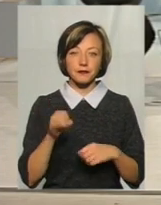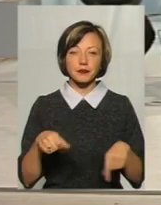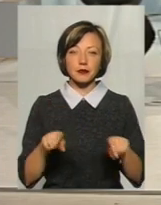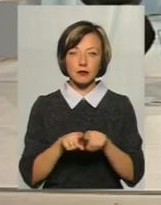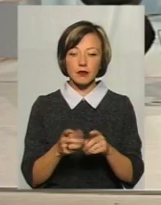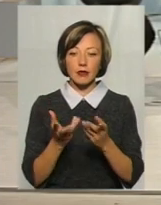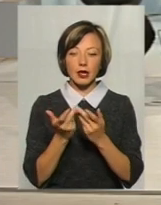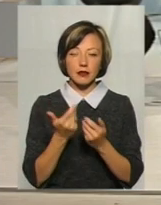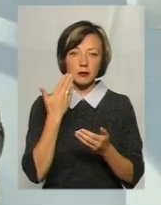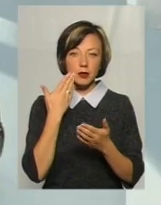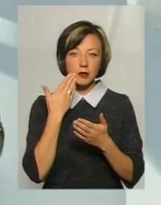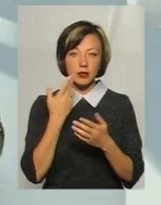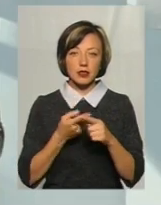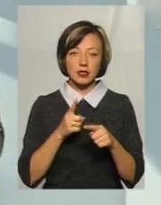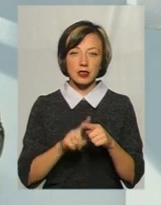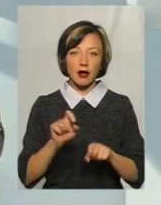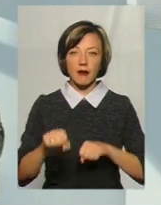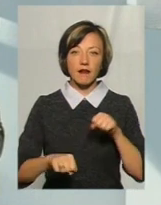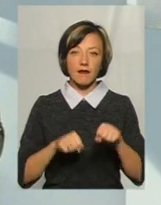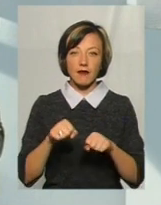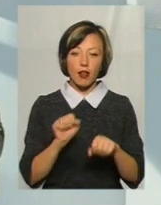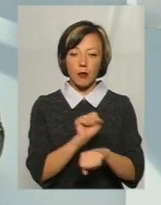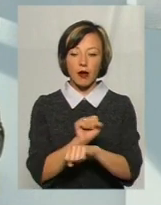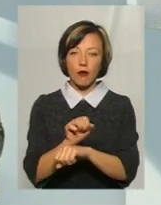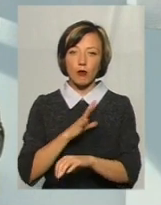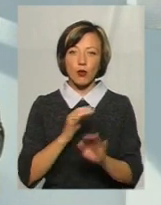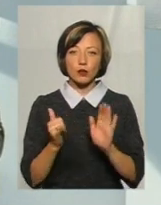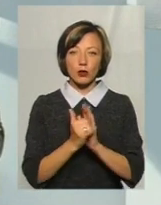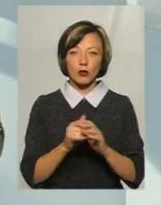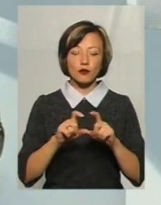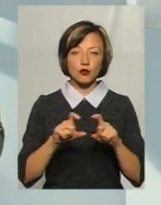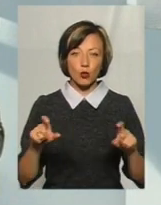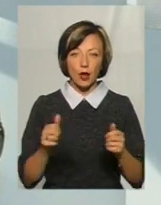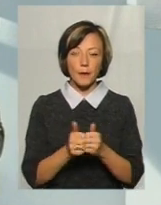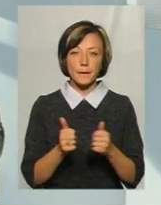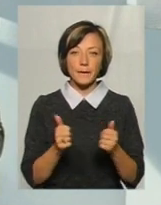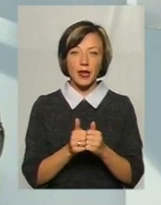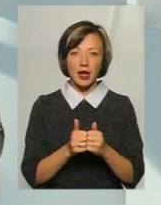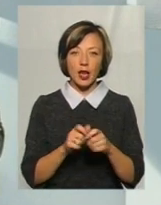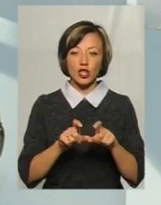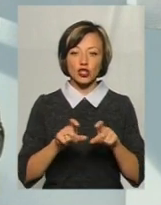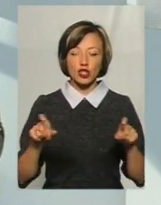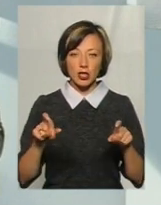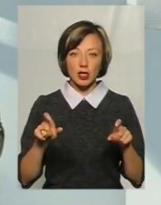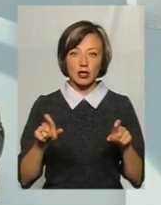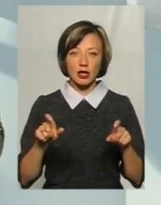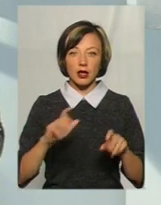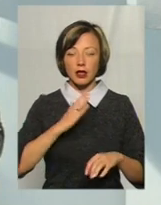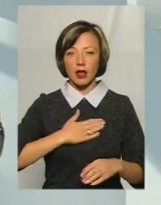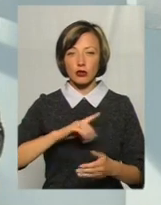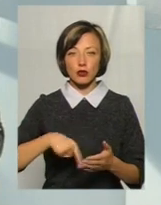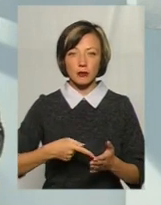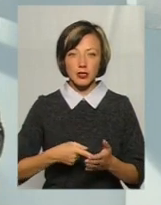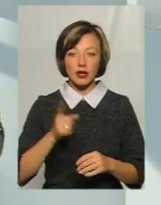кількість приблизно цих велопарковок було встановлено в школах, біля шкіл нашого міста.